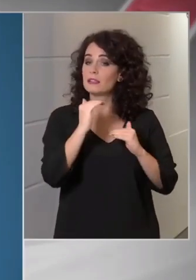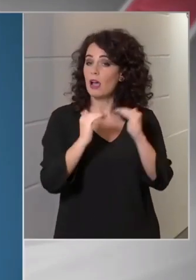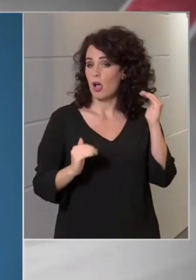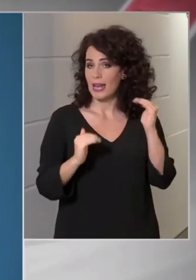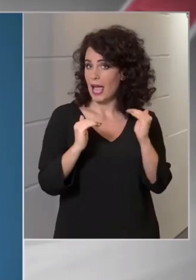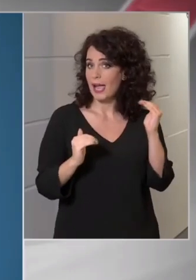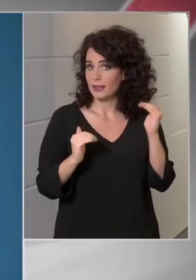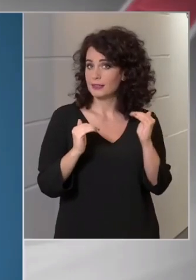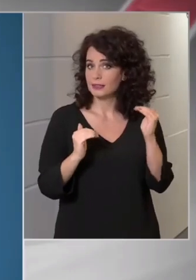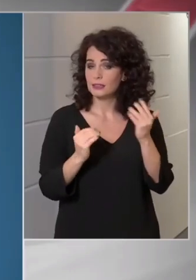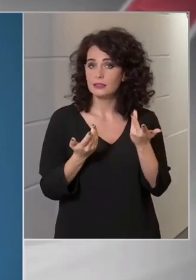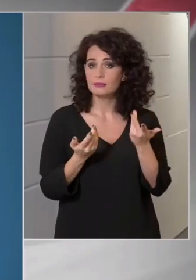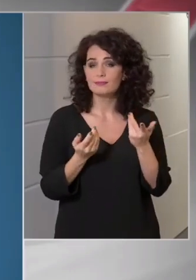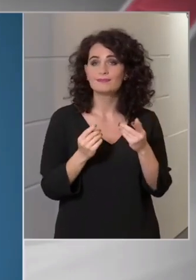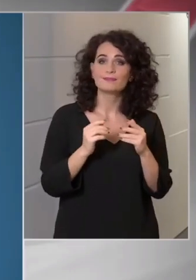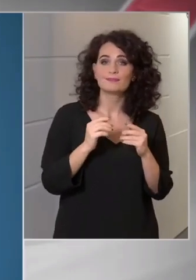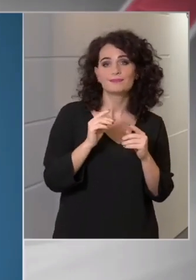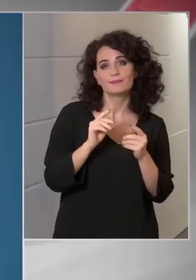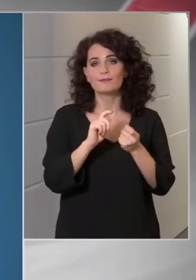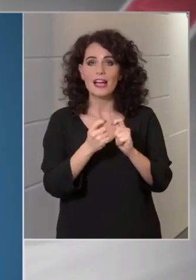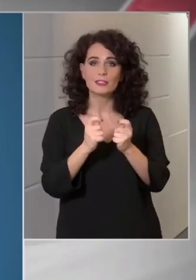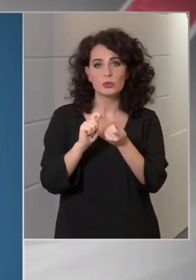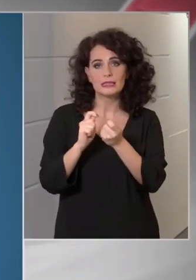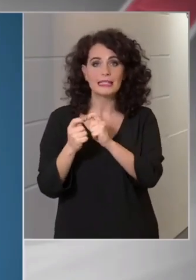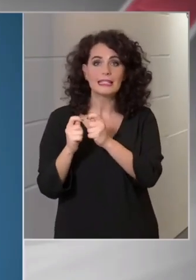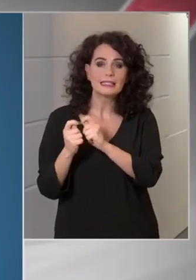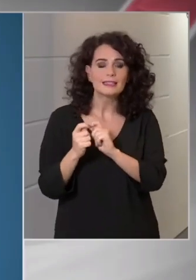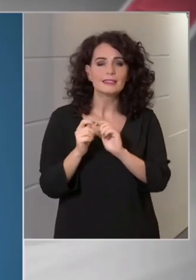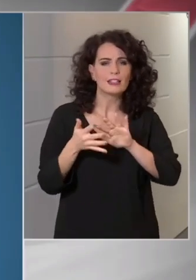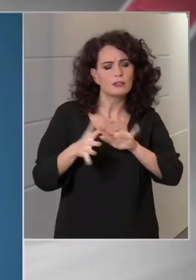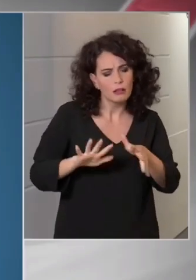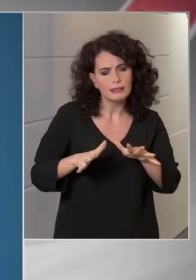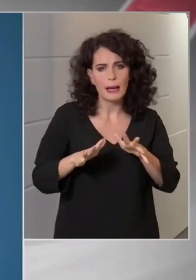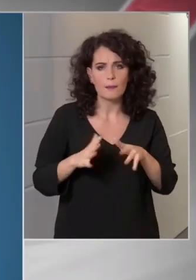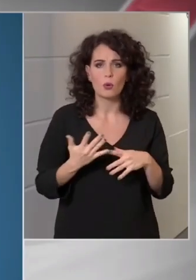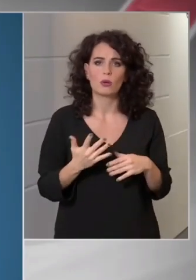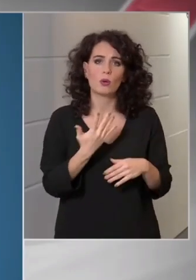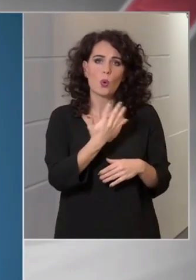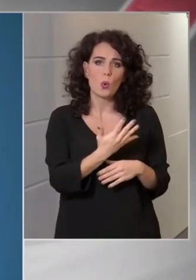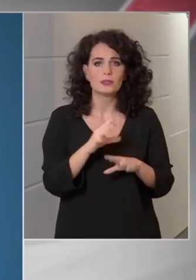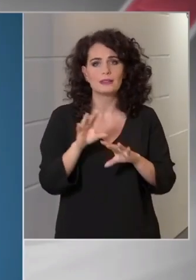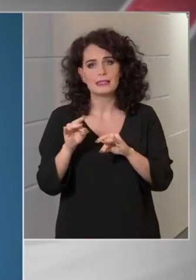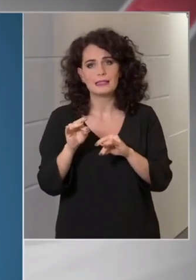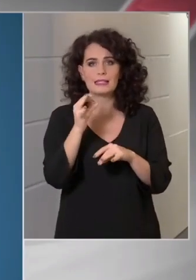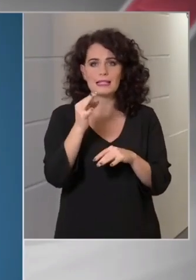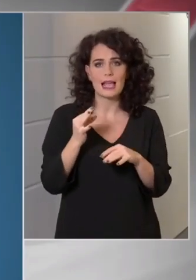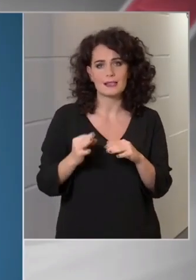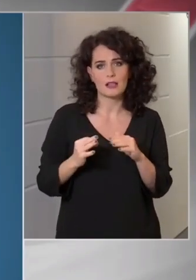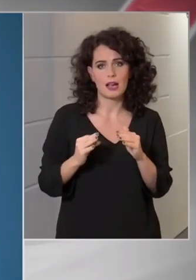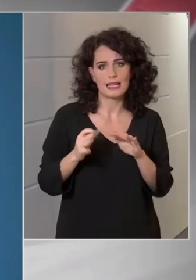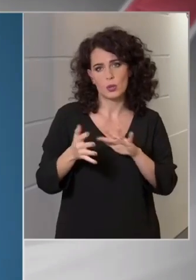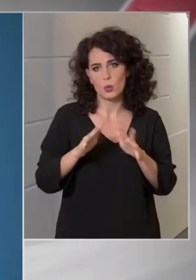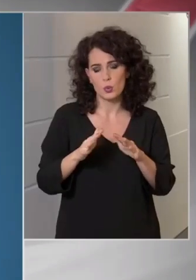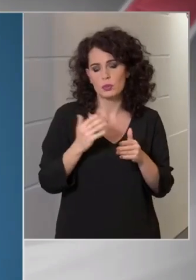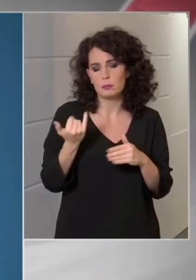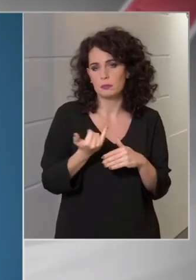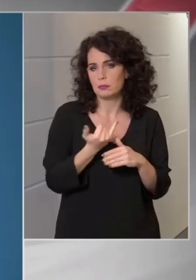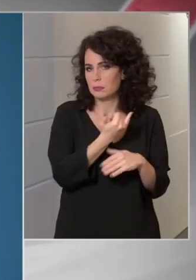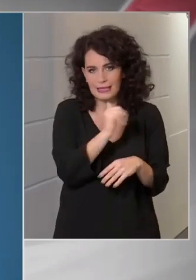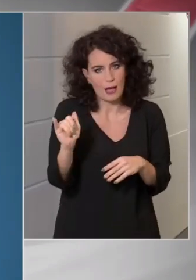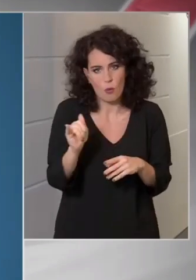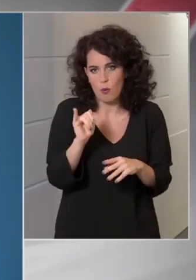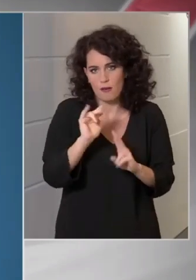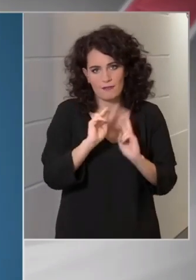nyilvánvalóan egy picit változik, de nagyjából 5 és 10 százalék között van mindenütt a